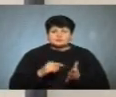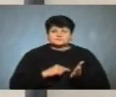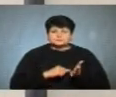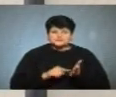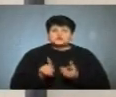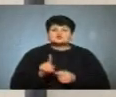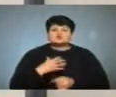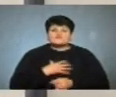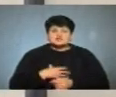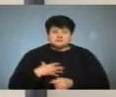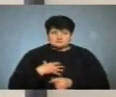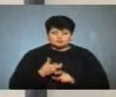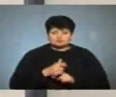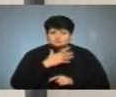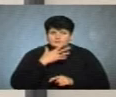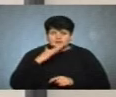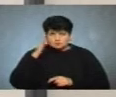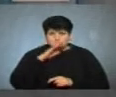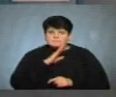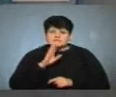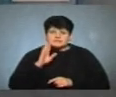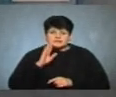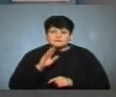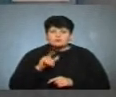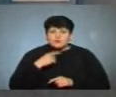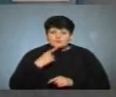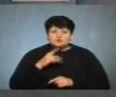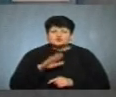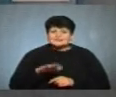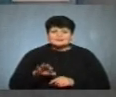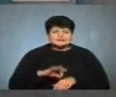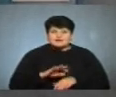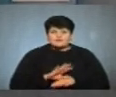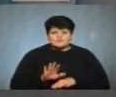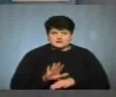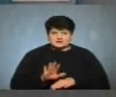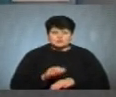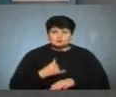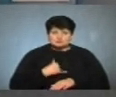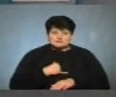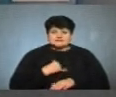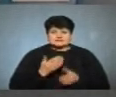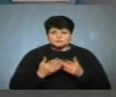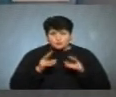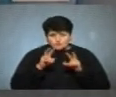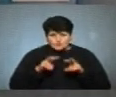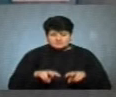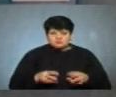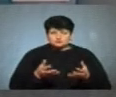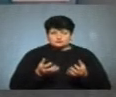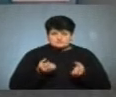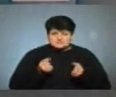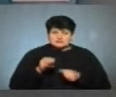що важливе. Дуже багато батьків говорить про те, що діти не хворіють. Так, у нас, якщо по аналізу взяти,